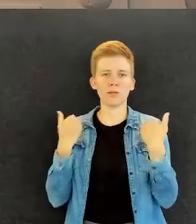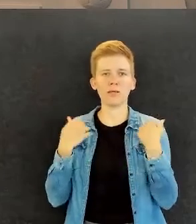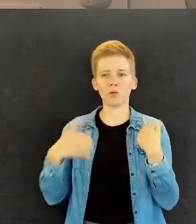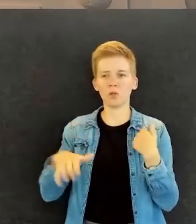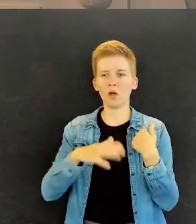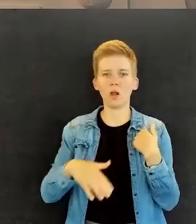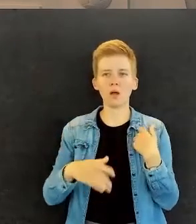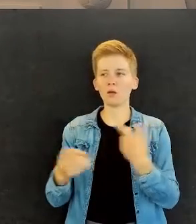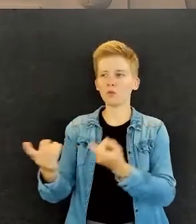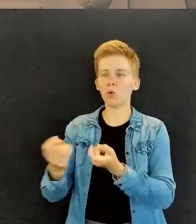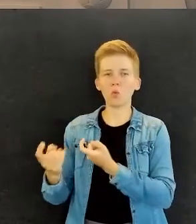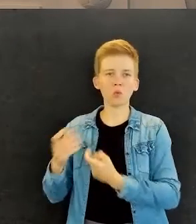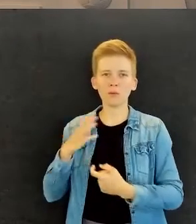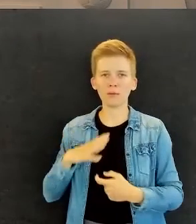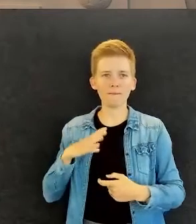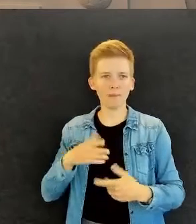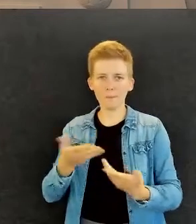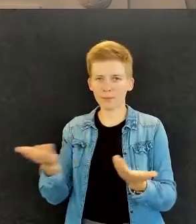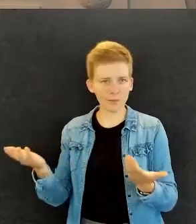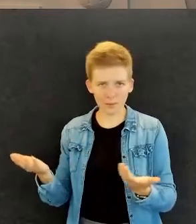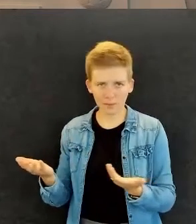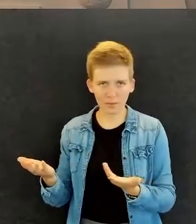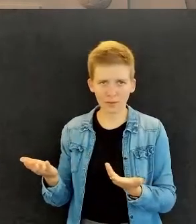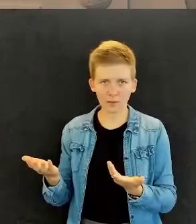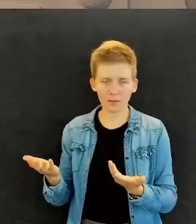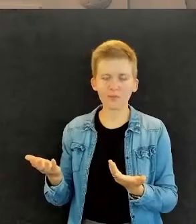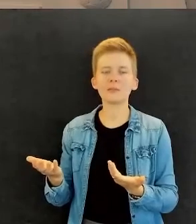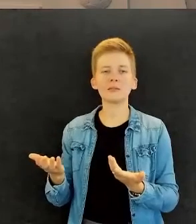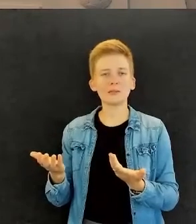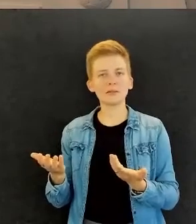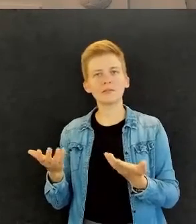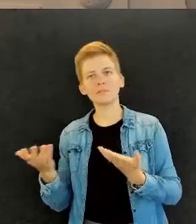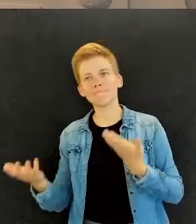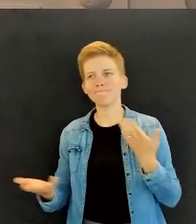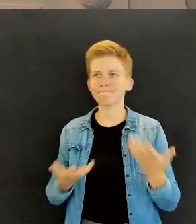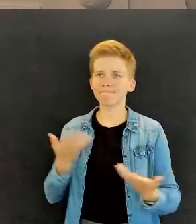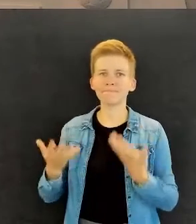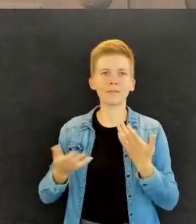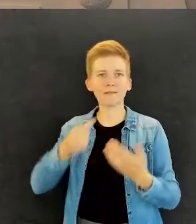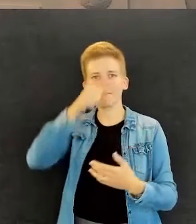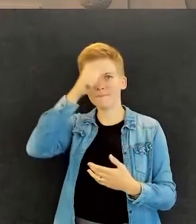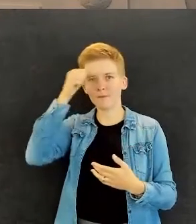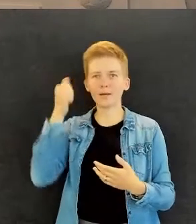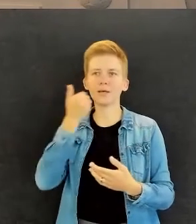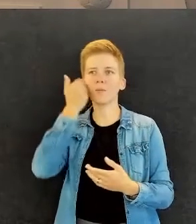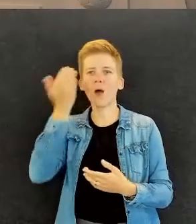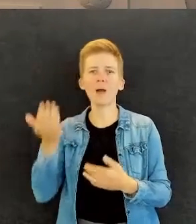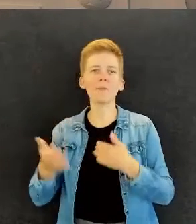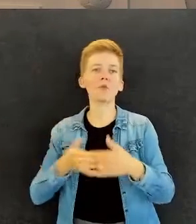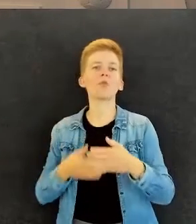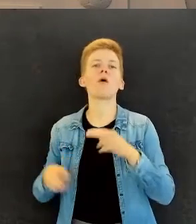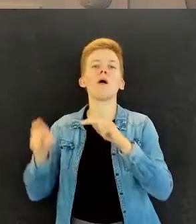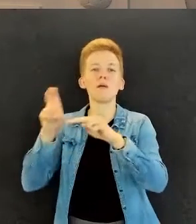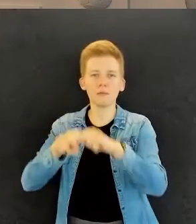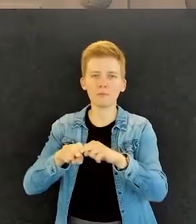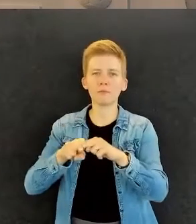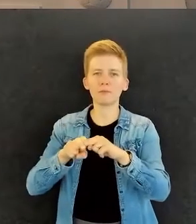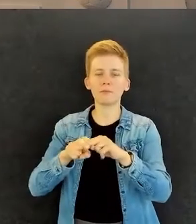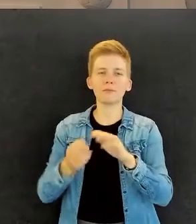houkuttelevana sen opintojen parissa, ja muuta semmoista, niin on tosi vaikea myös työllistyä tälle alalle. Se on kuitenkin se